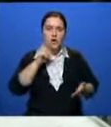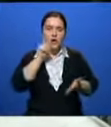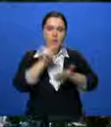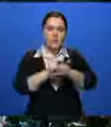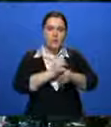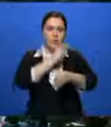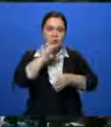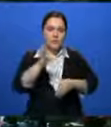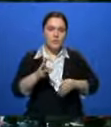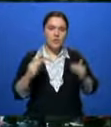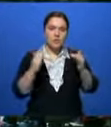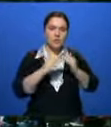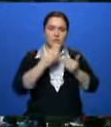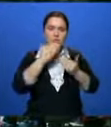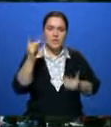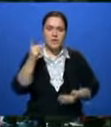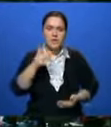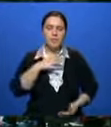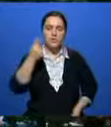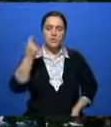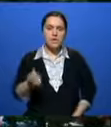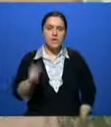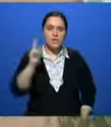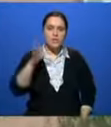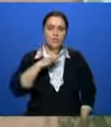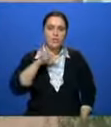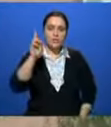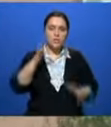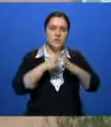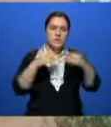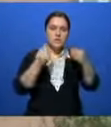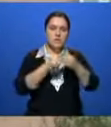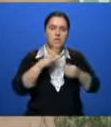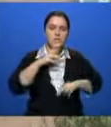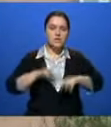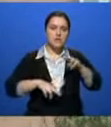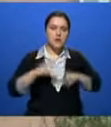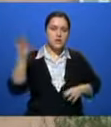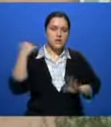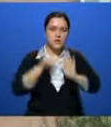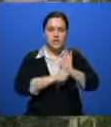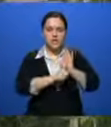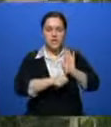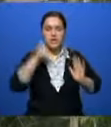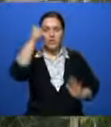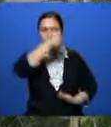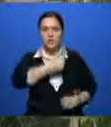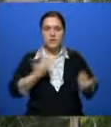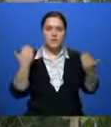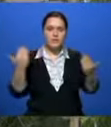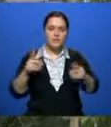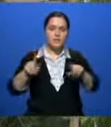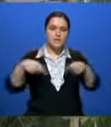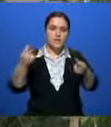жильем. Последний раз недорогое жилье для семей с низкими доходами в Италии строили еще в 60-е годы. Сегодня им